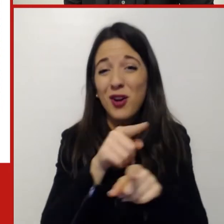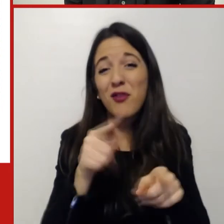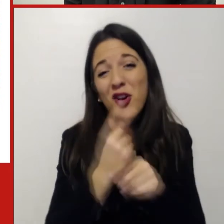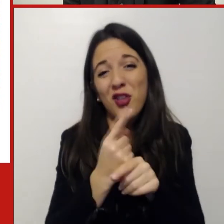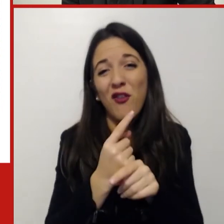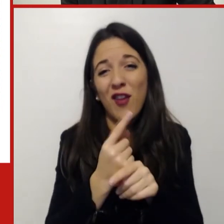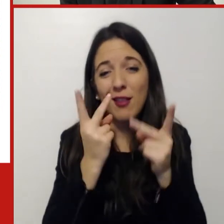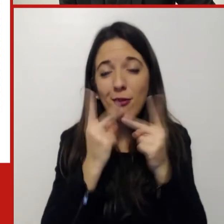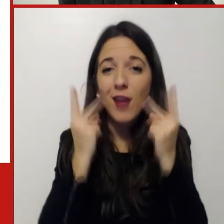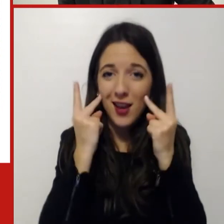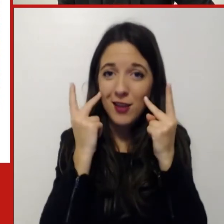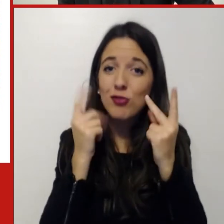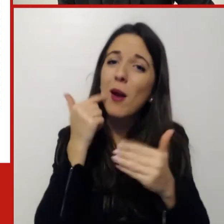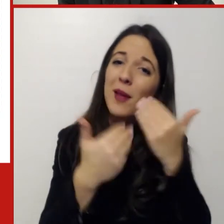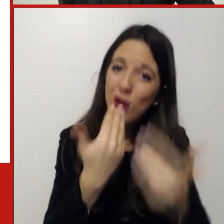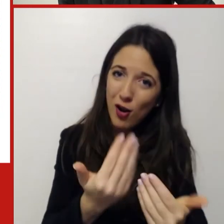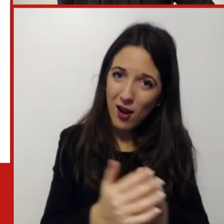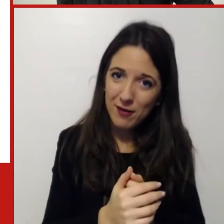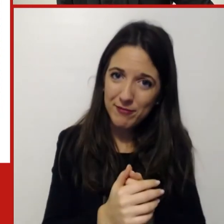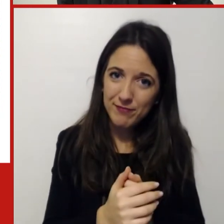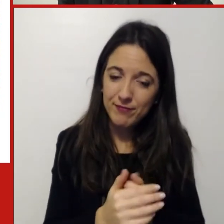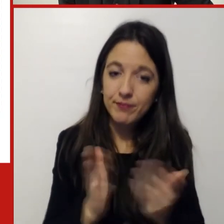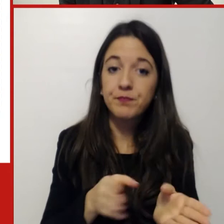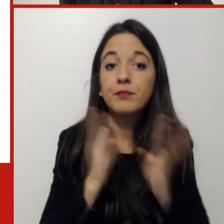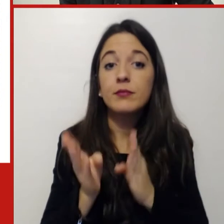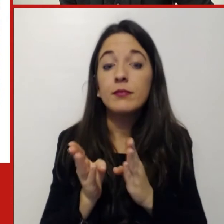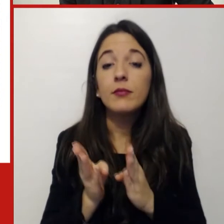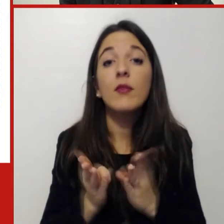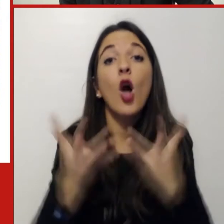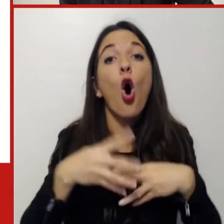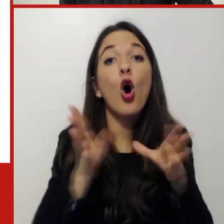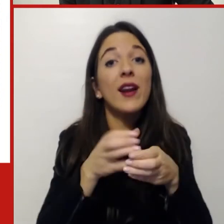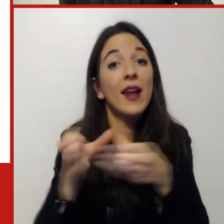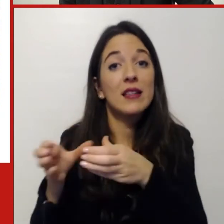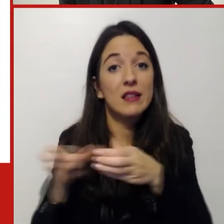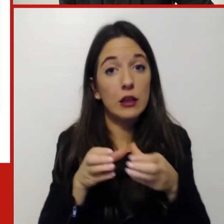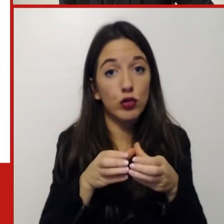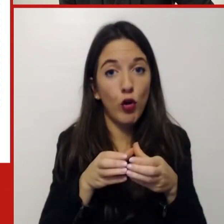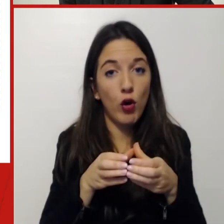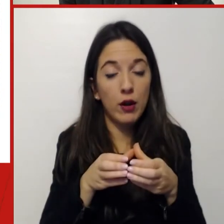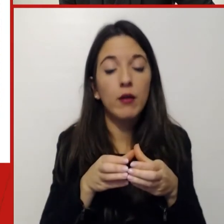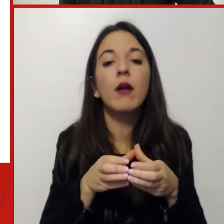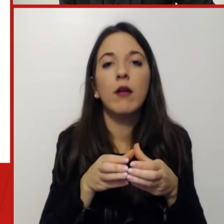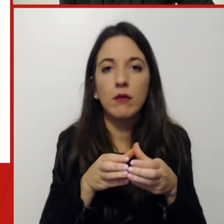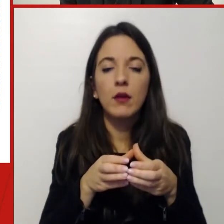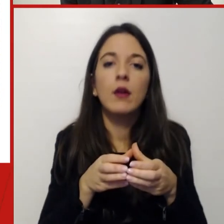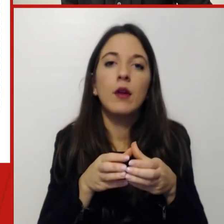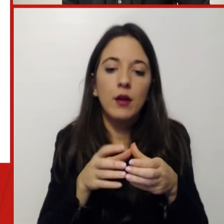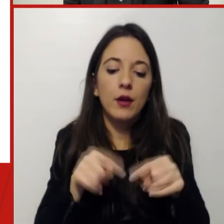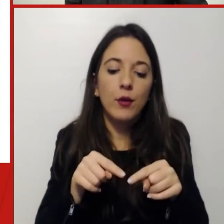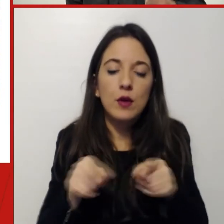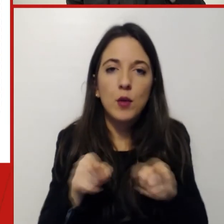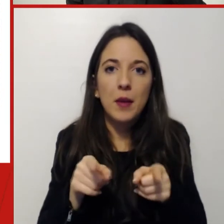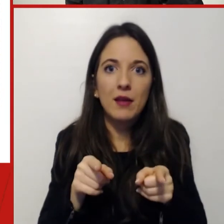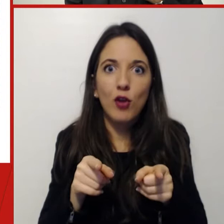migliori e più felici. Le organizzazioni, stiamo entrando in una nuova fase di competizione in cui la